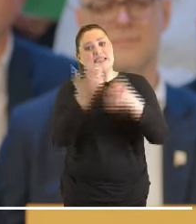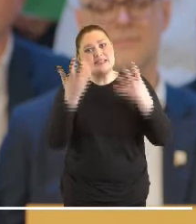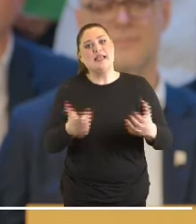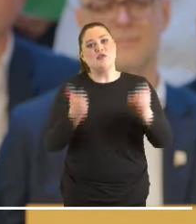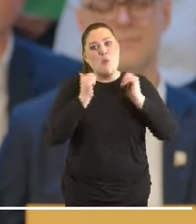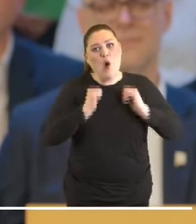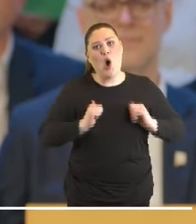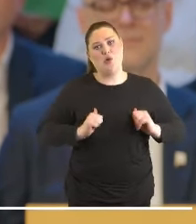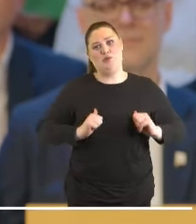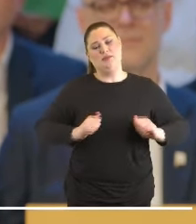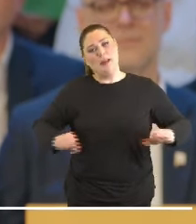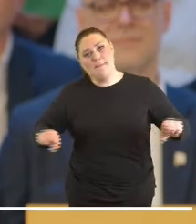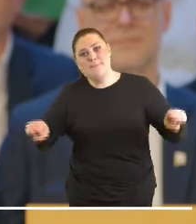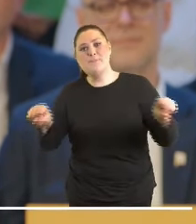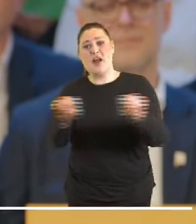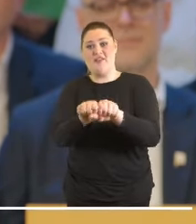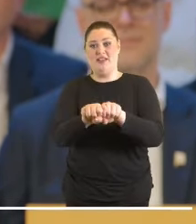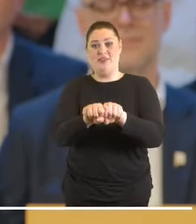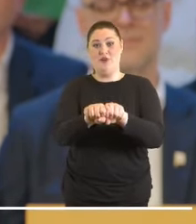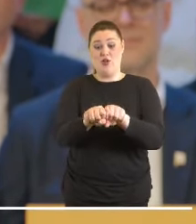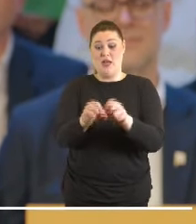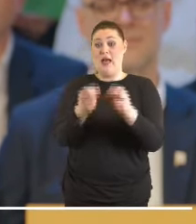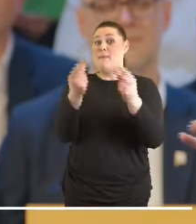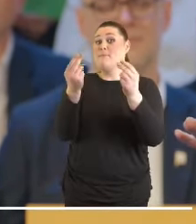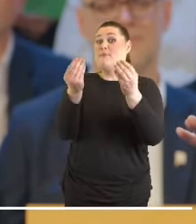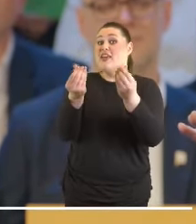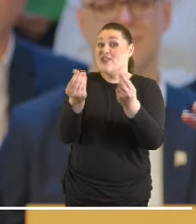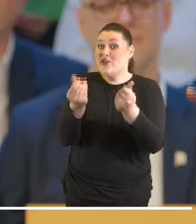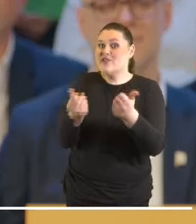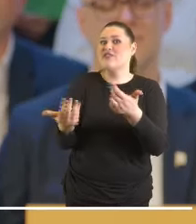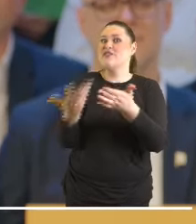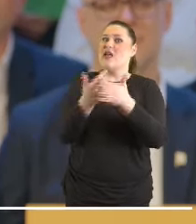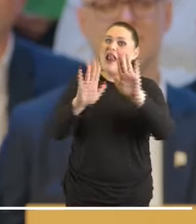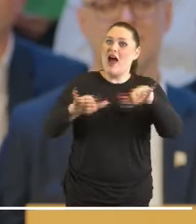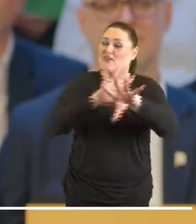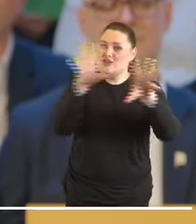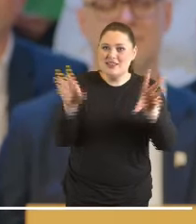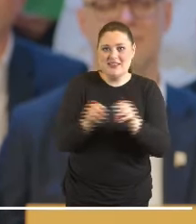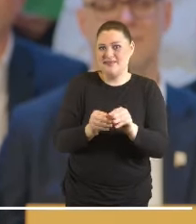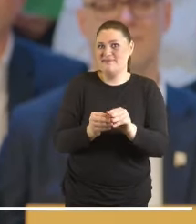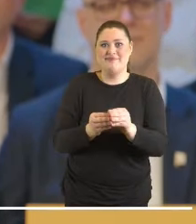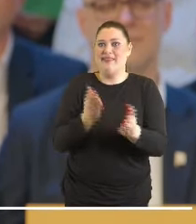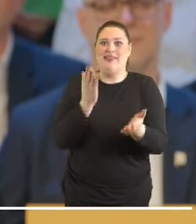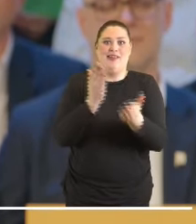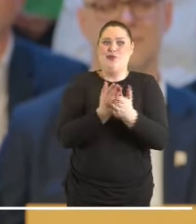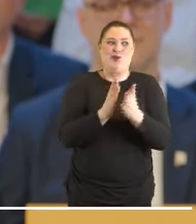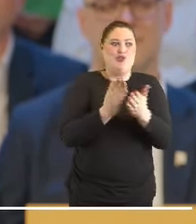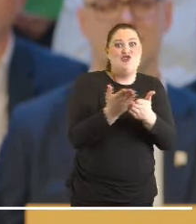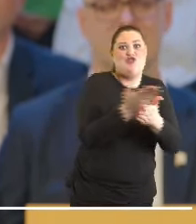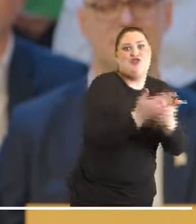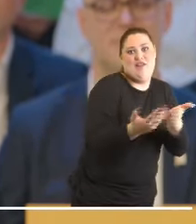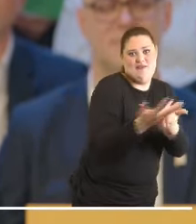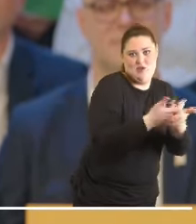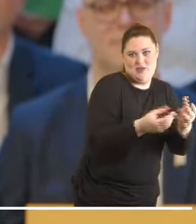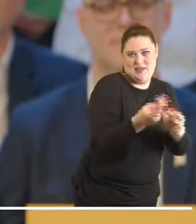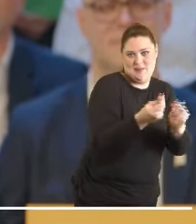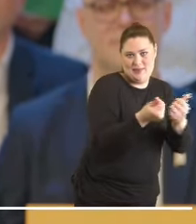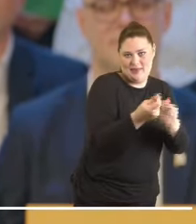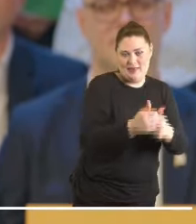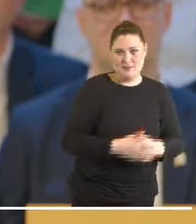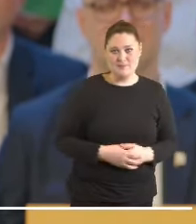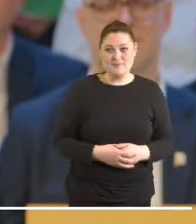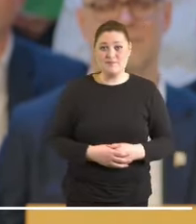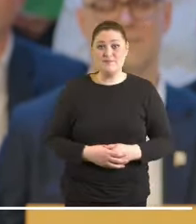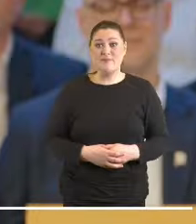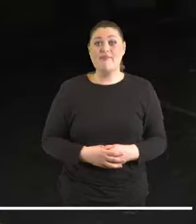sprawiedliwość, na pieniądze, które służą nam wszystkim, a nie tylko niektórym z nas. Na trzecią drogę w gospodarce,